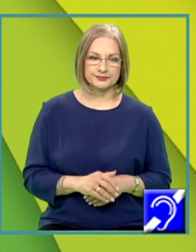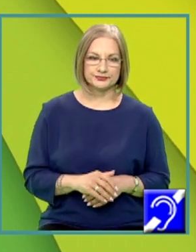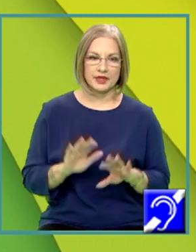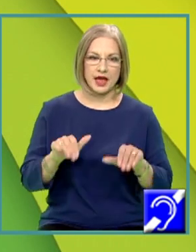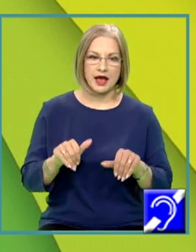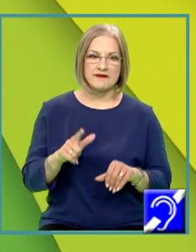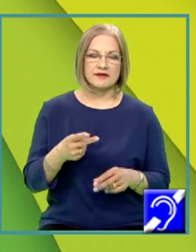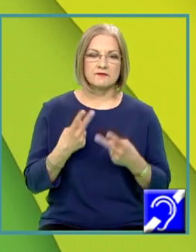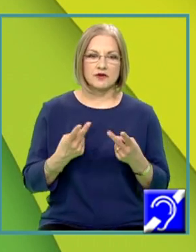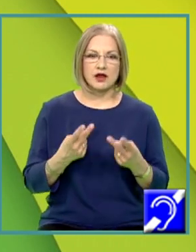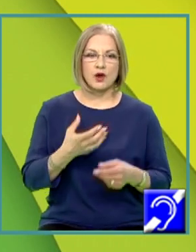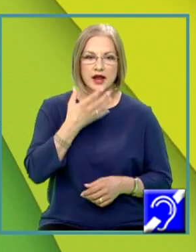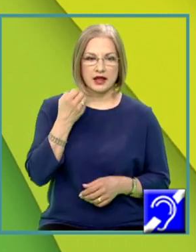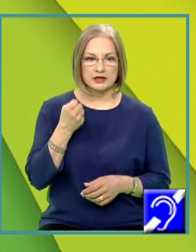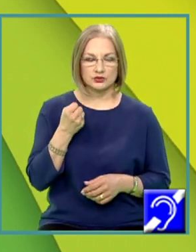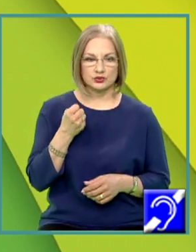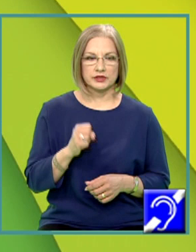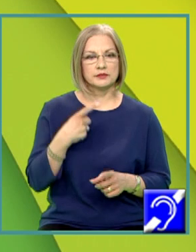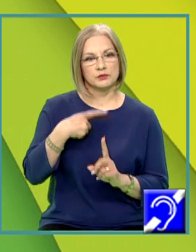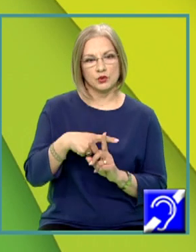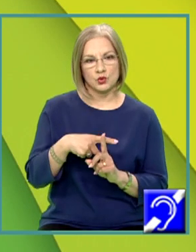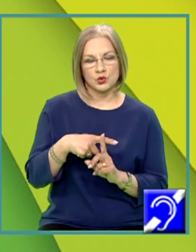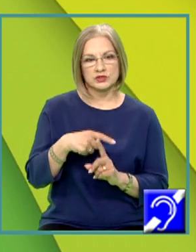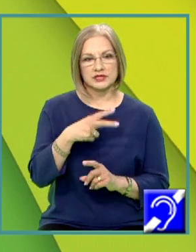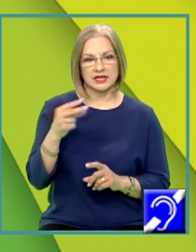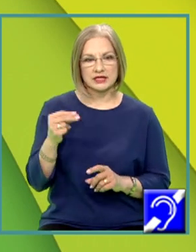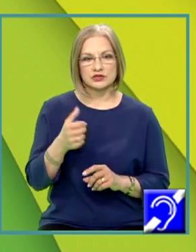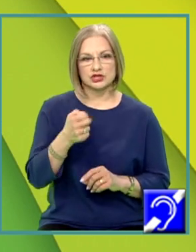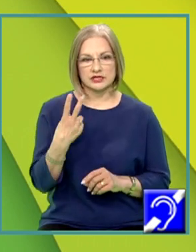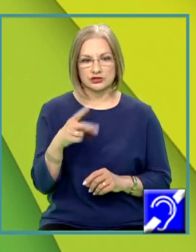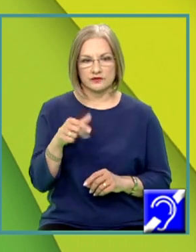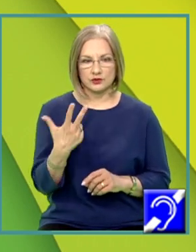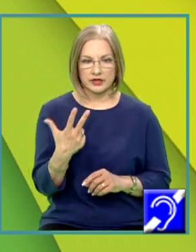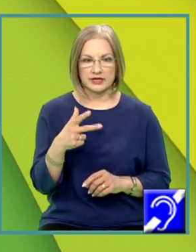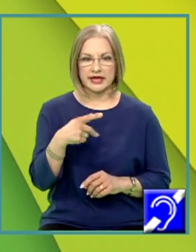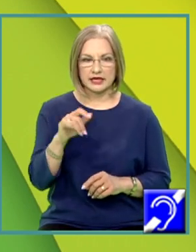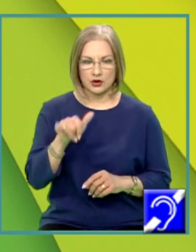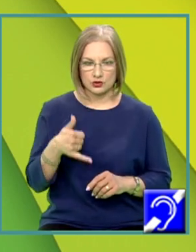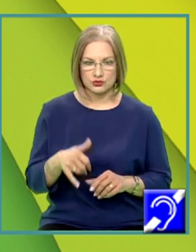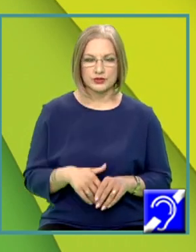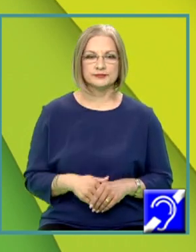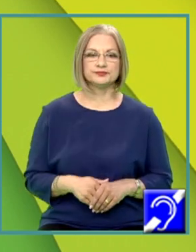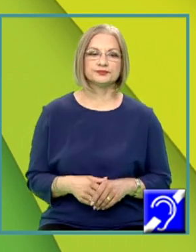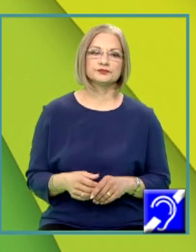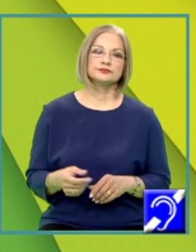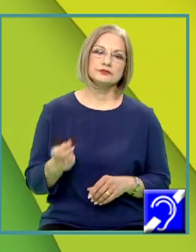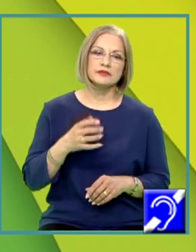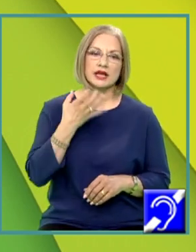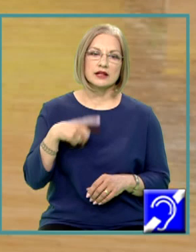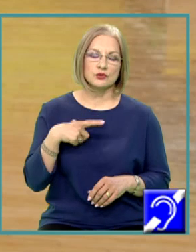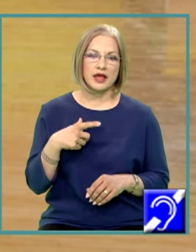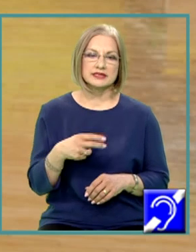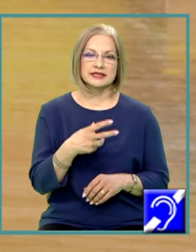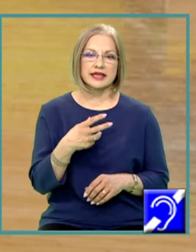valoarea căldurii plus 362,3 kJ, cum căldura